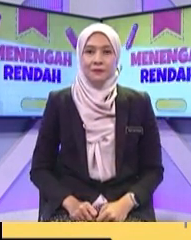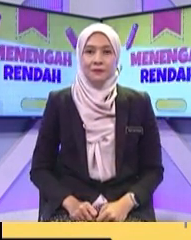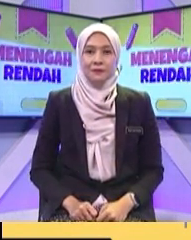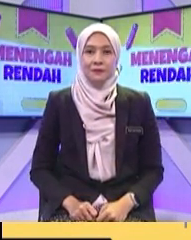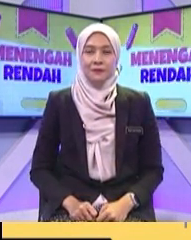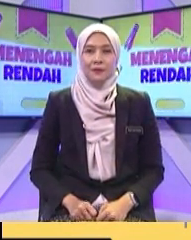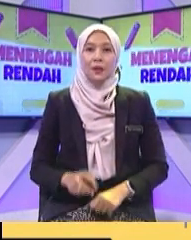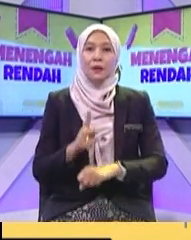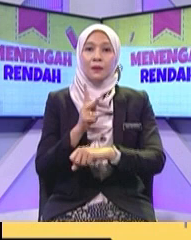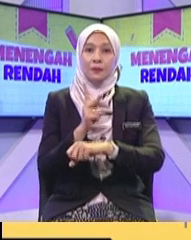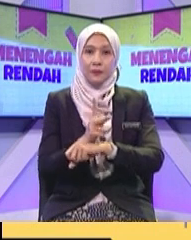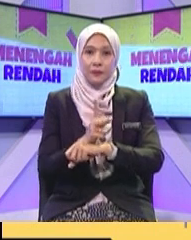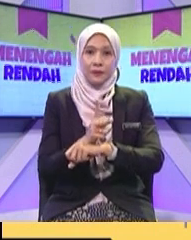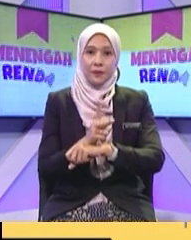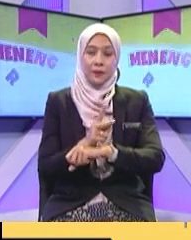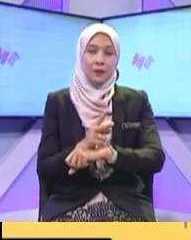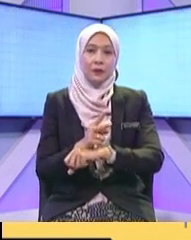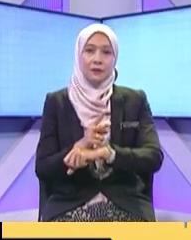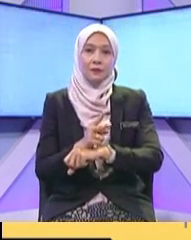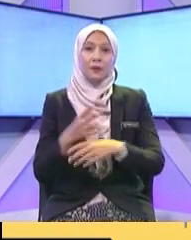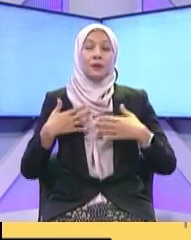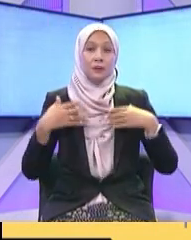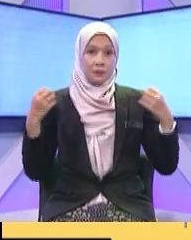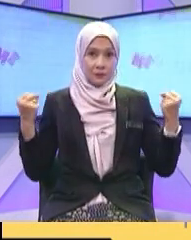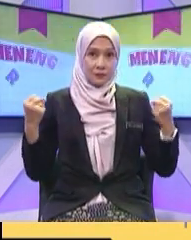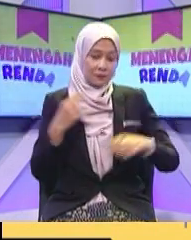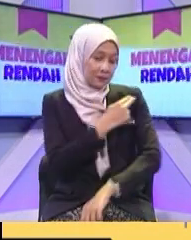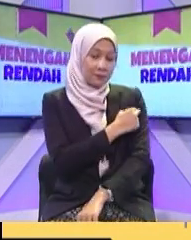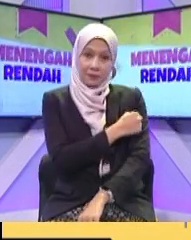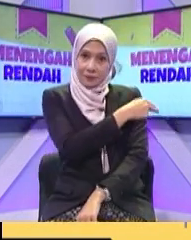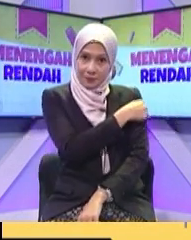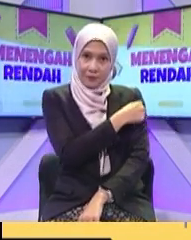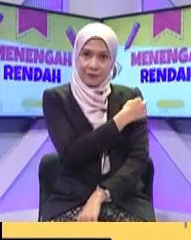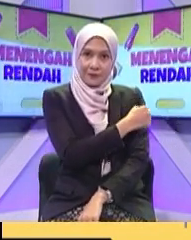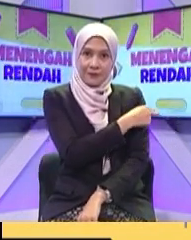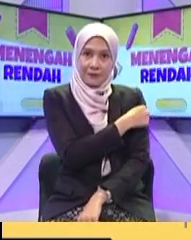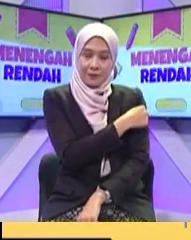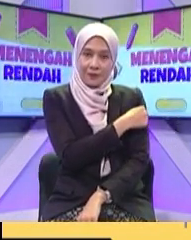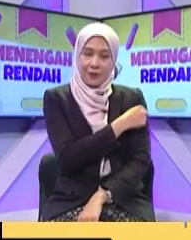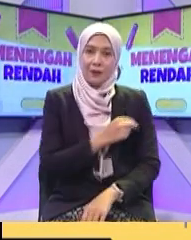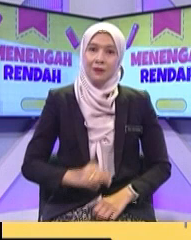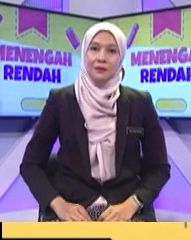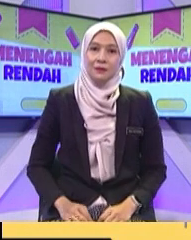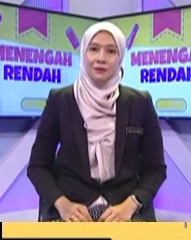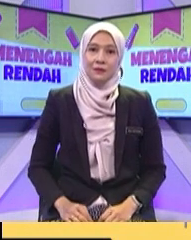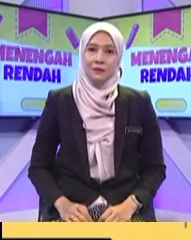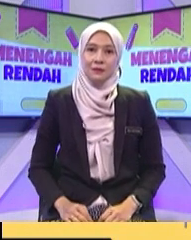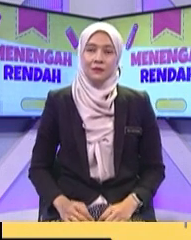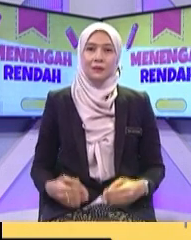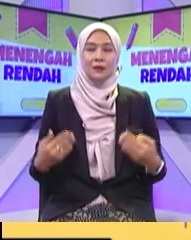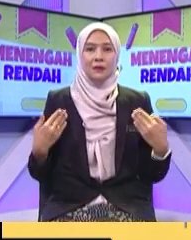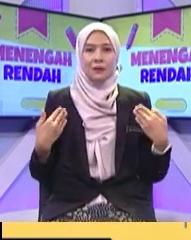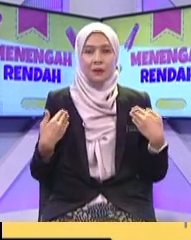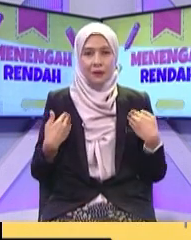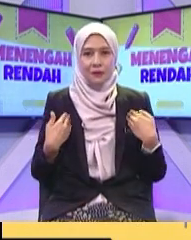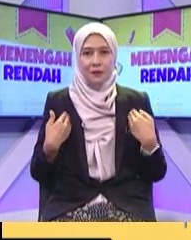telekesihatan Okey Mungkin kurang digunakan Di negara kita Tapi kalau kita perhatikan Okey mungkin ada orang Telefon